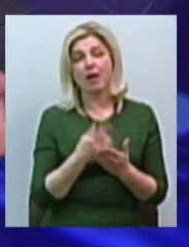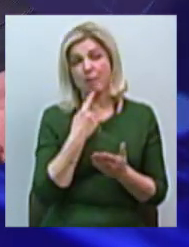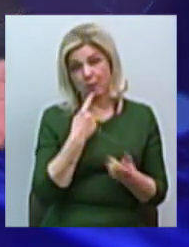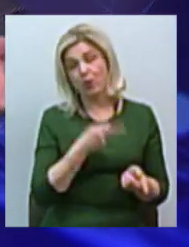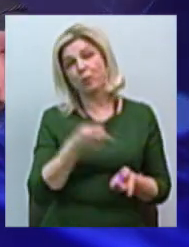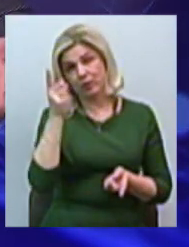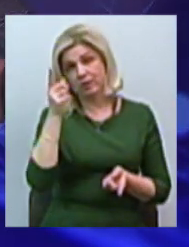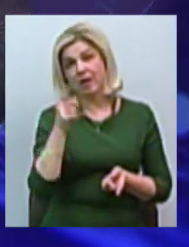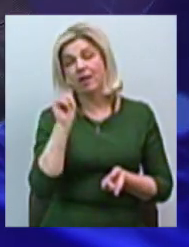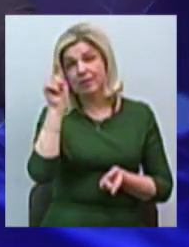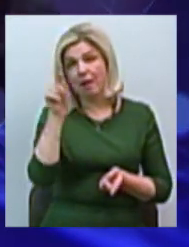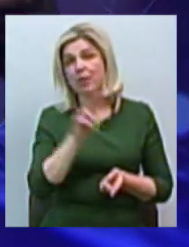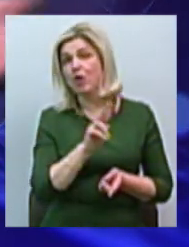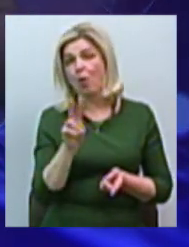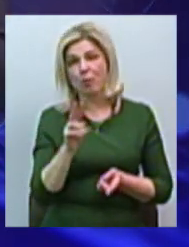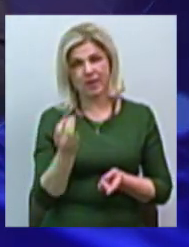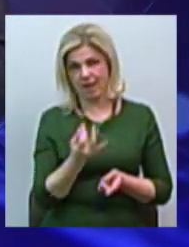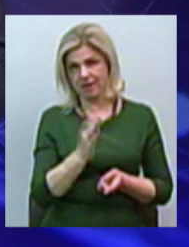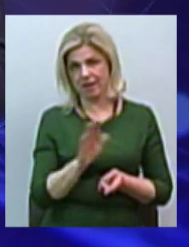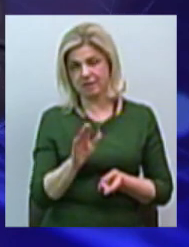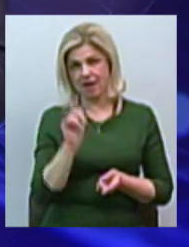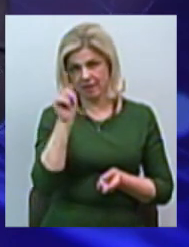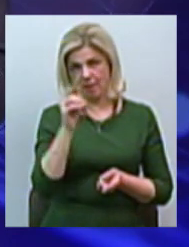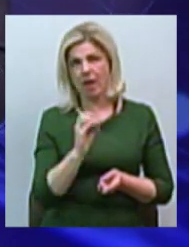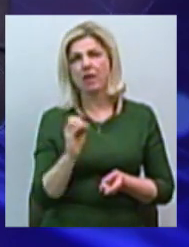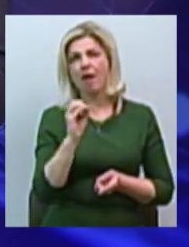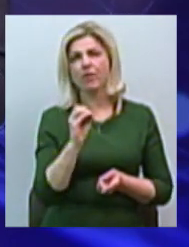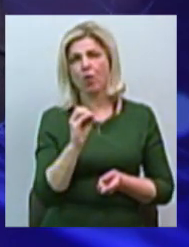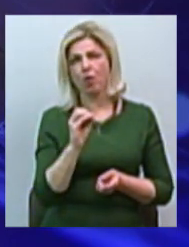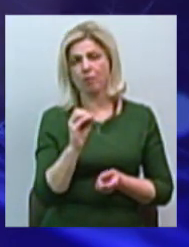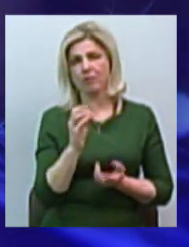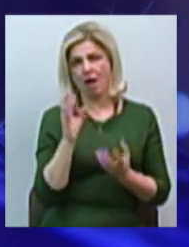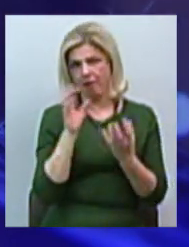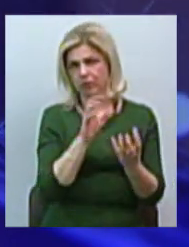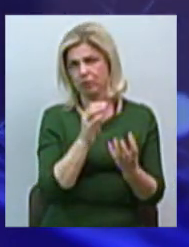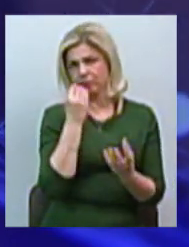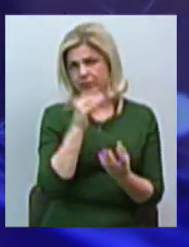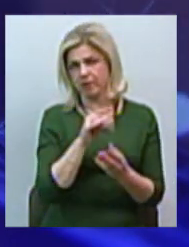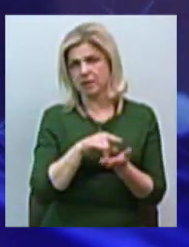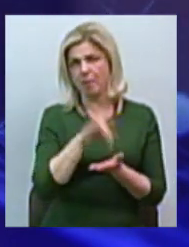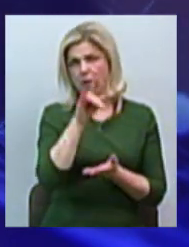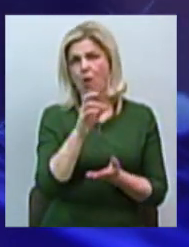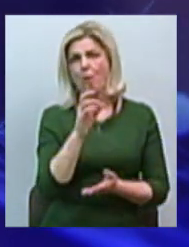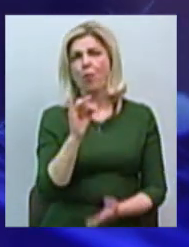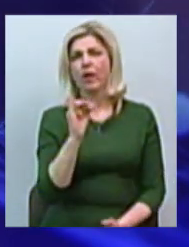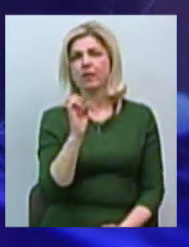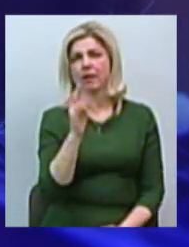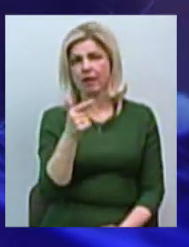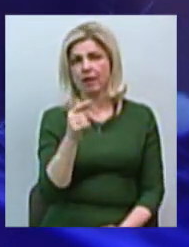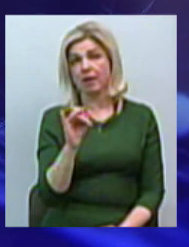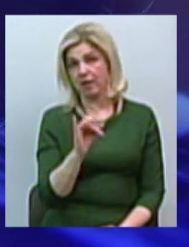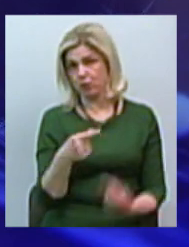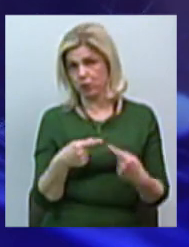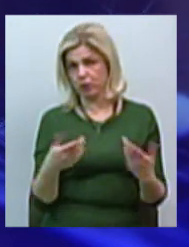і там никому не інтересен, там є «Евробус», там є «Боінг» і проще, ну, просто,